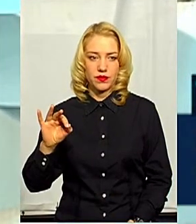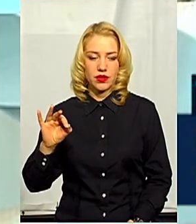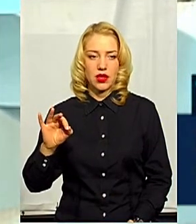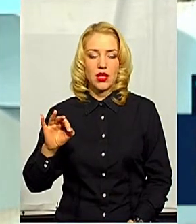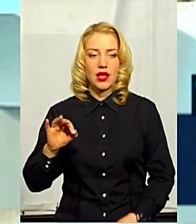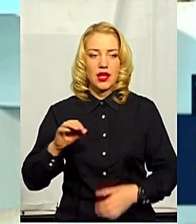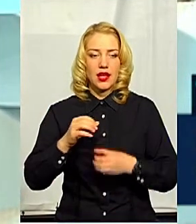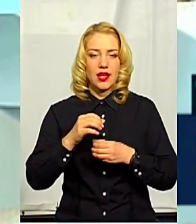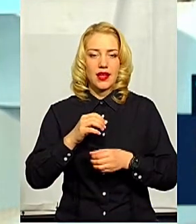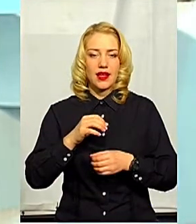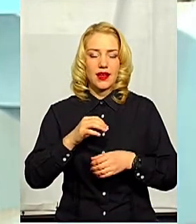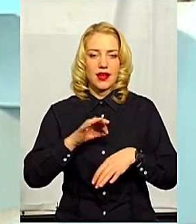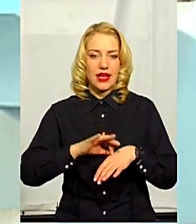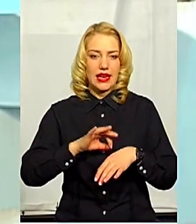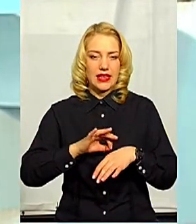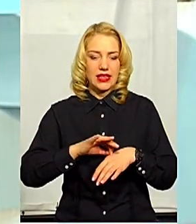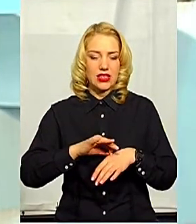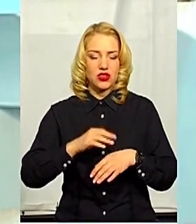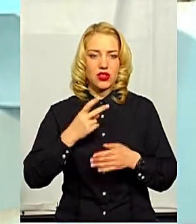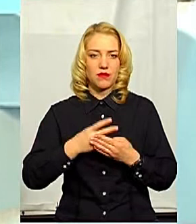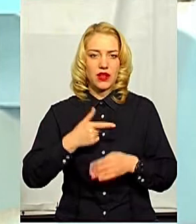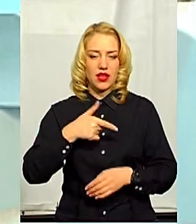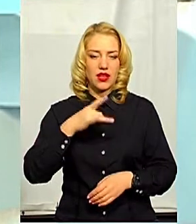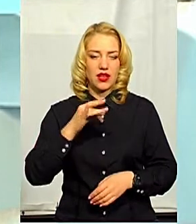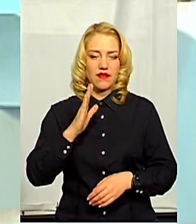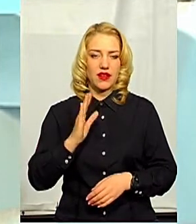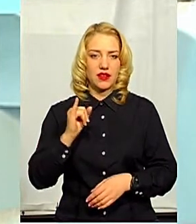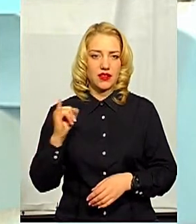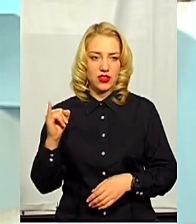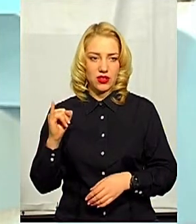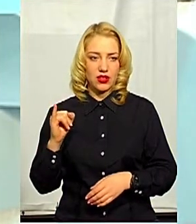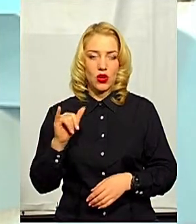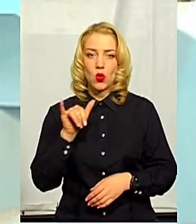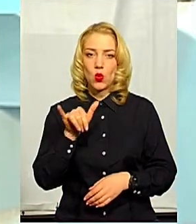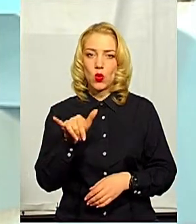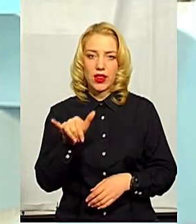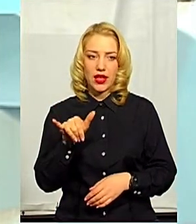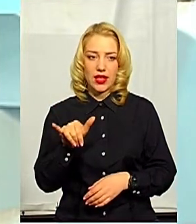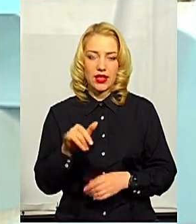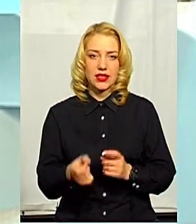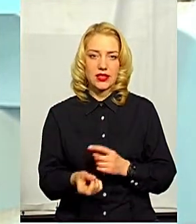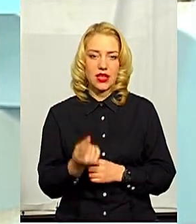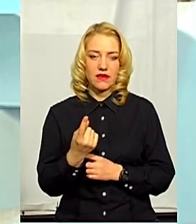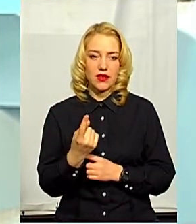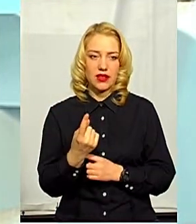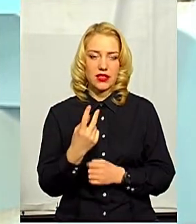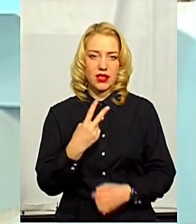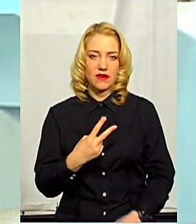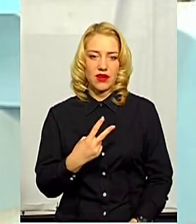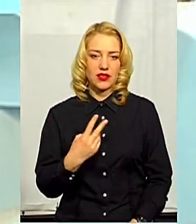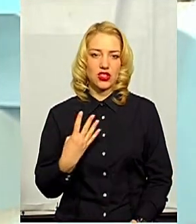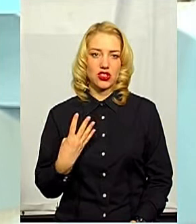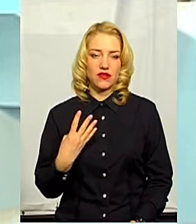Клінічні прояви гострих респіраторних вірусних інфекцій у неї проявилися уже 24